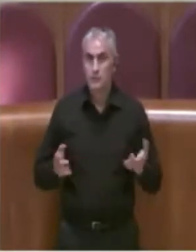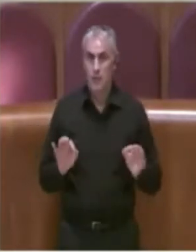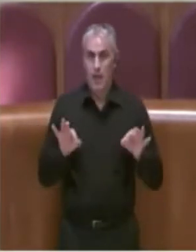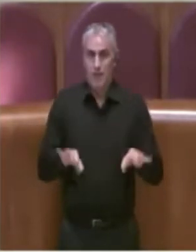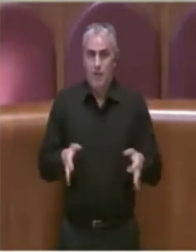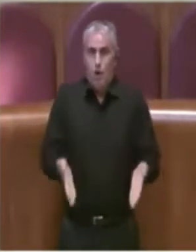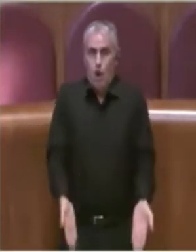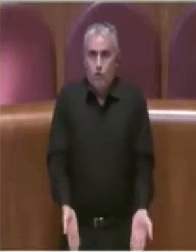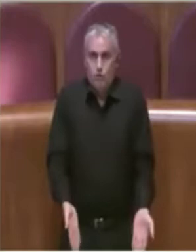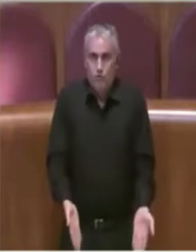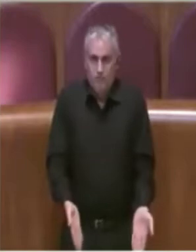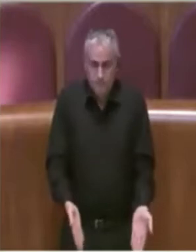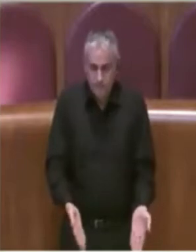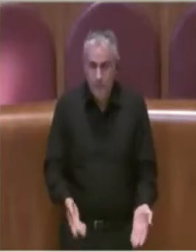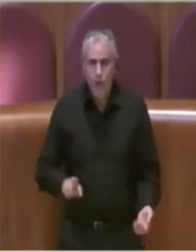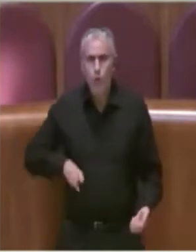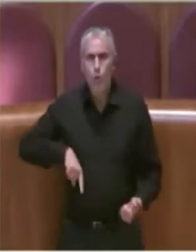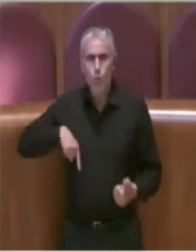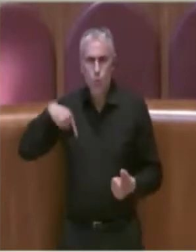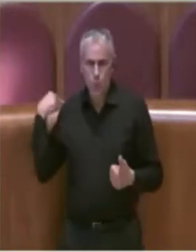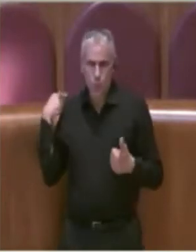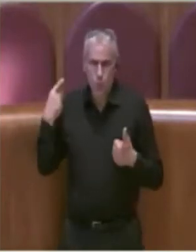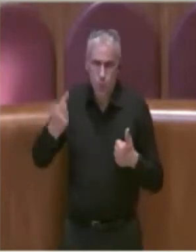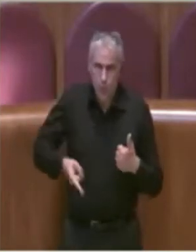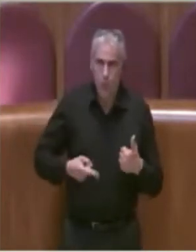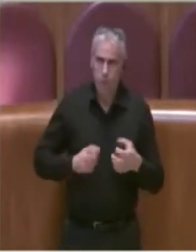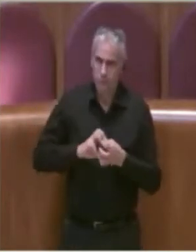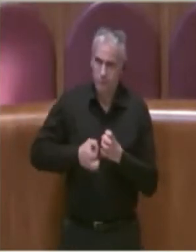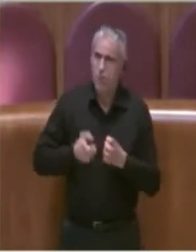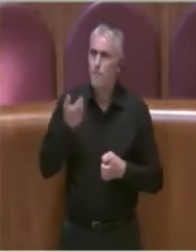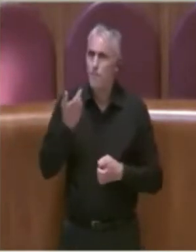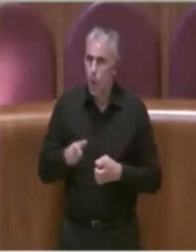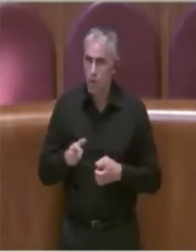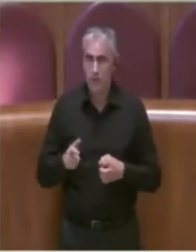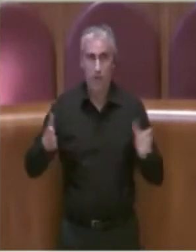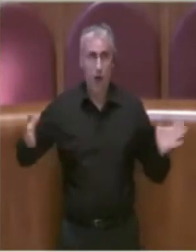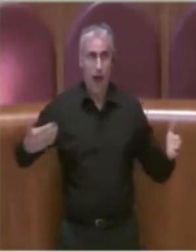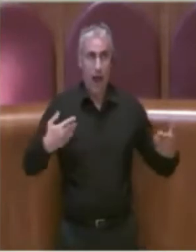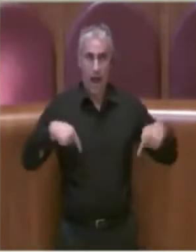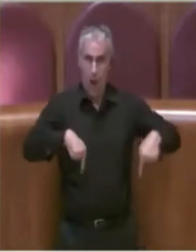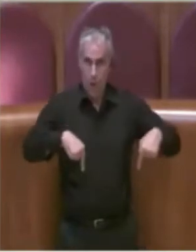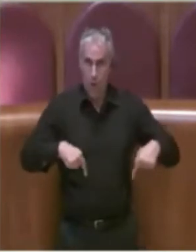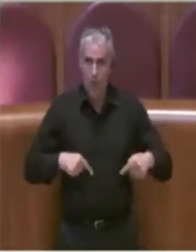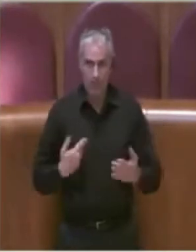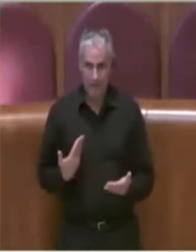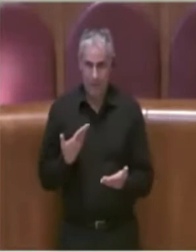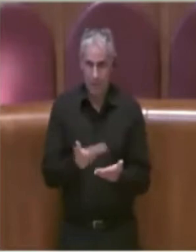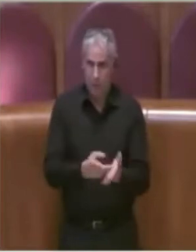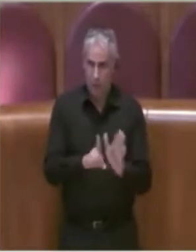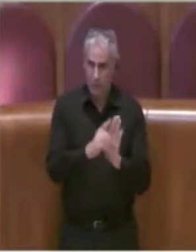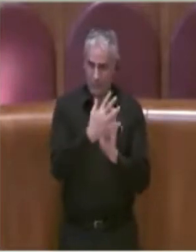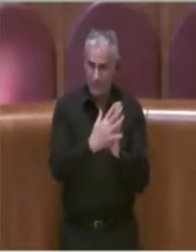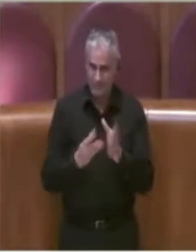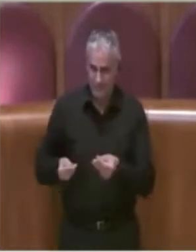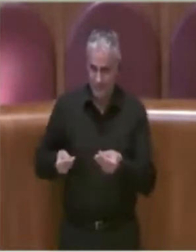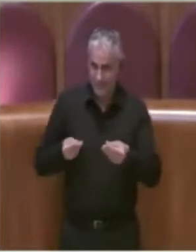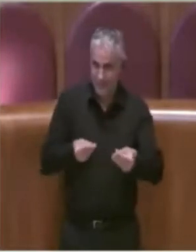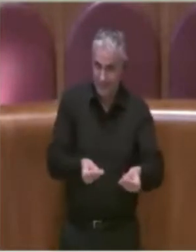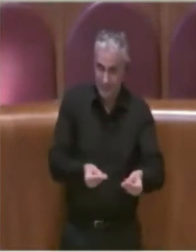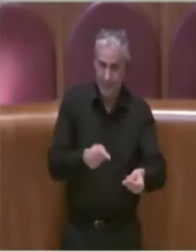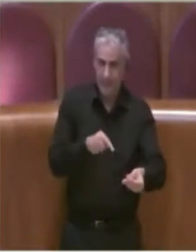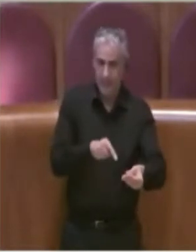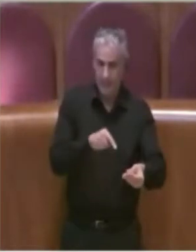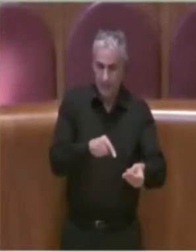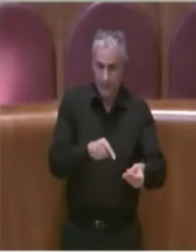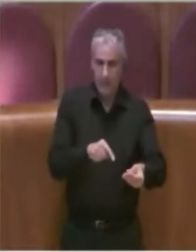perché è estremamente lungo e complesso, perché prima di arrivare in aula con una proposta che non fosse